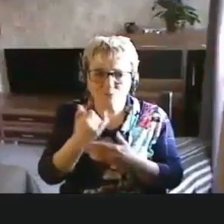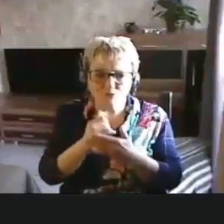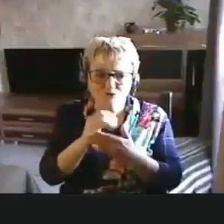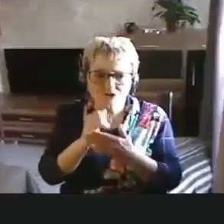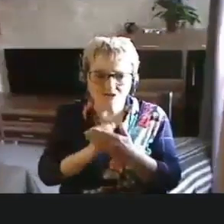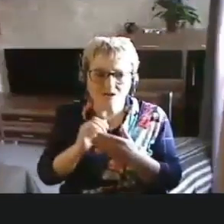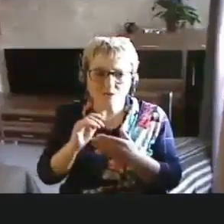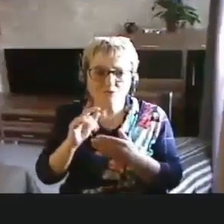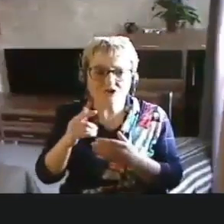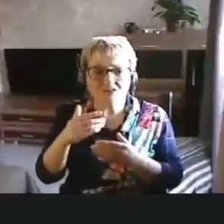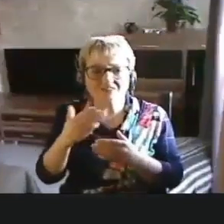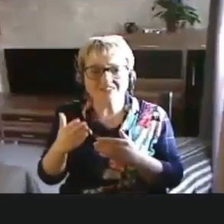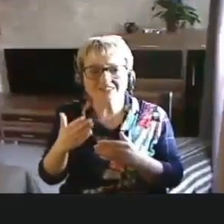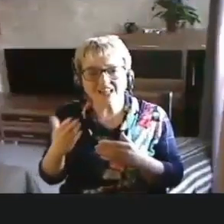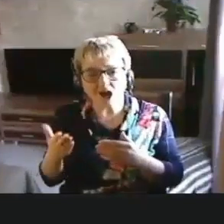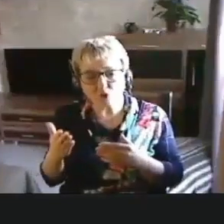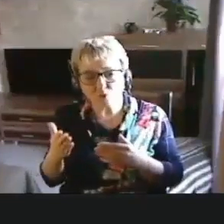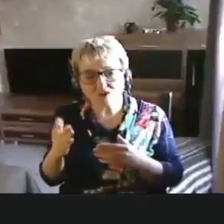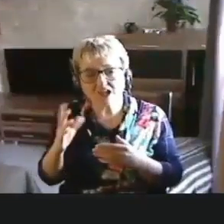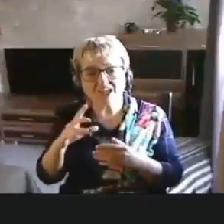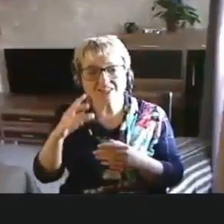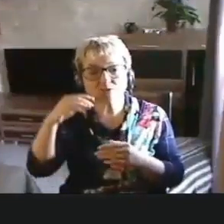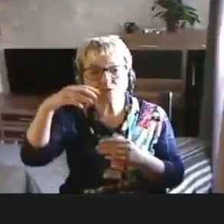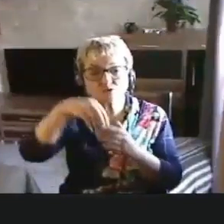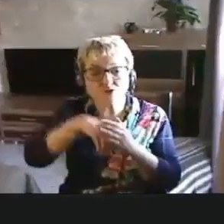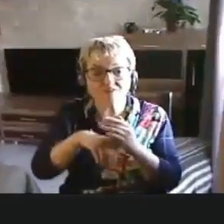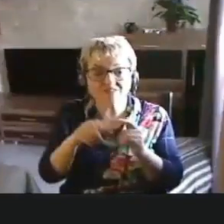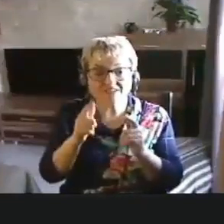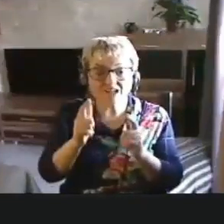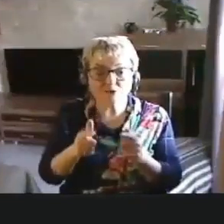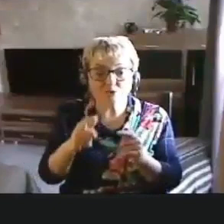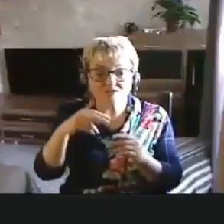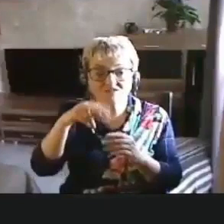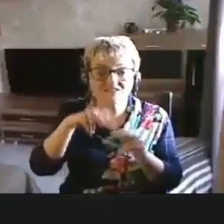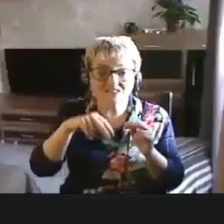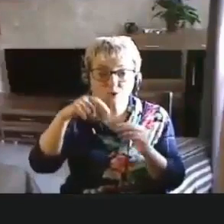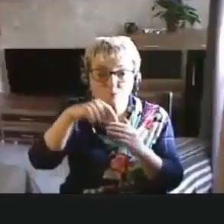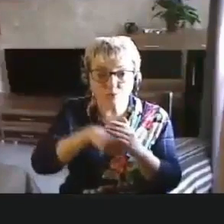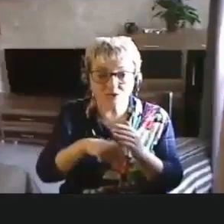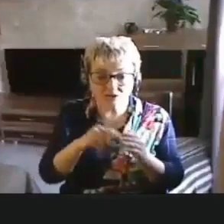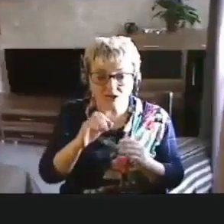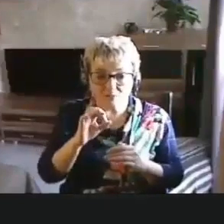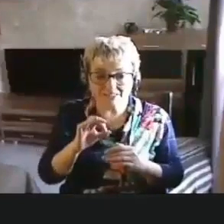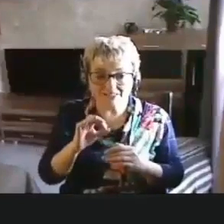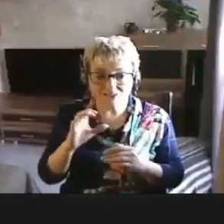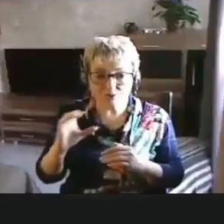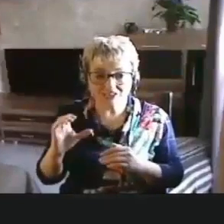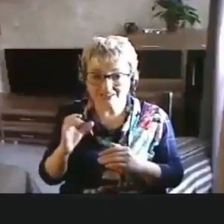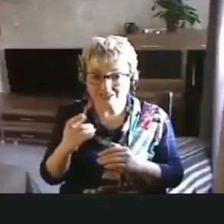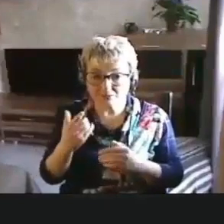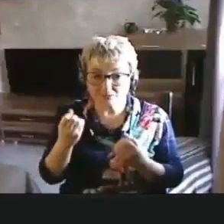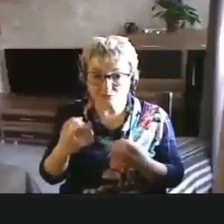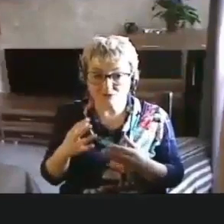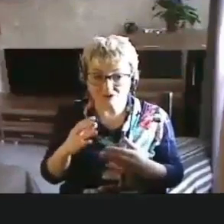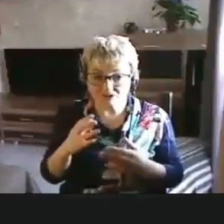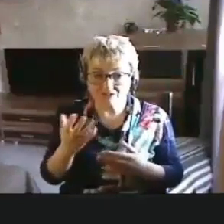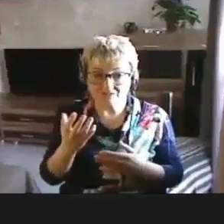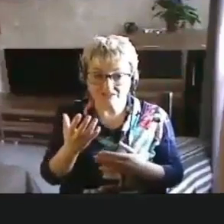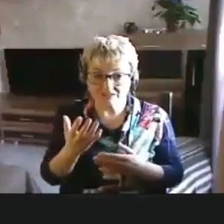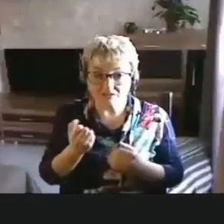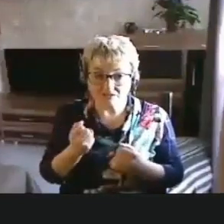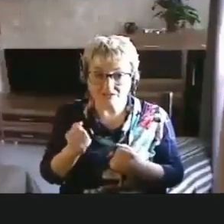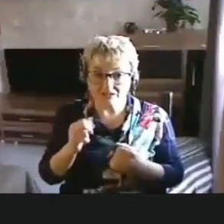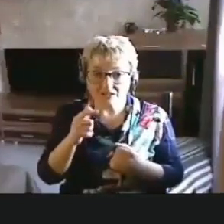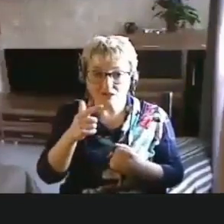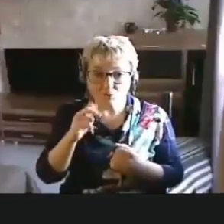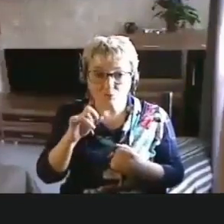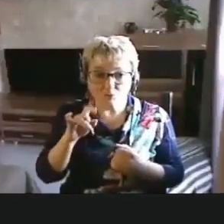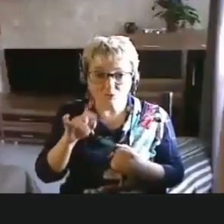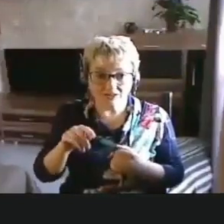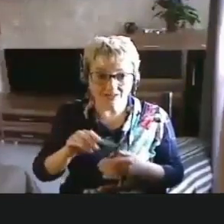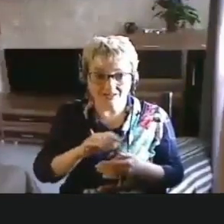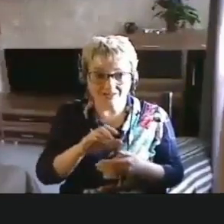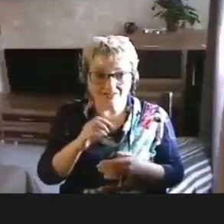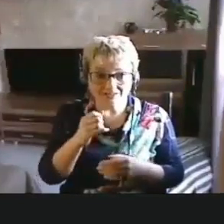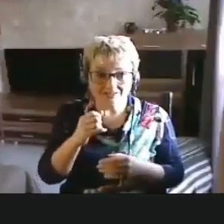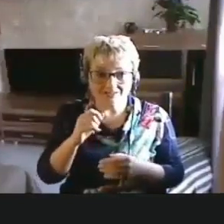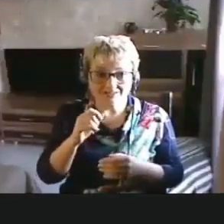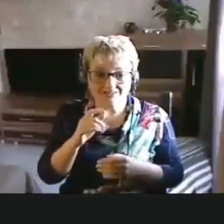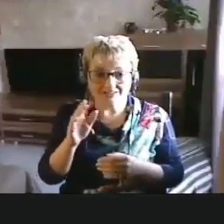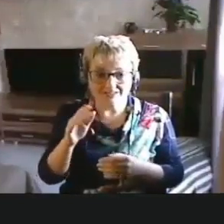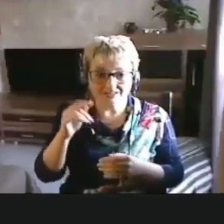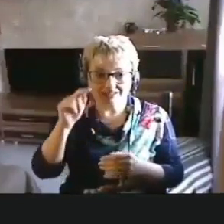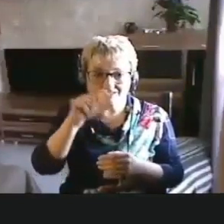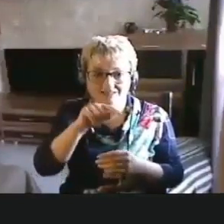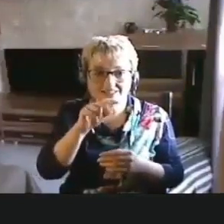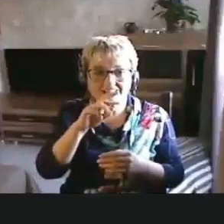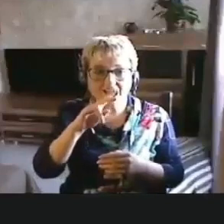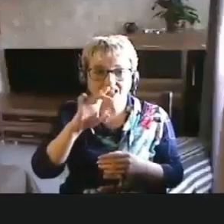Есть сторонние приложения, есть встроенные в операционную систему. Достаточно просто взять, условно, погуглить, сбить в